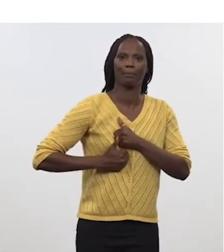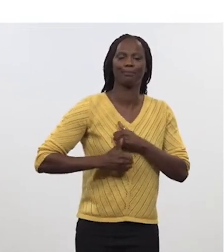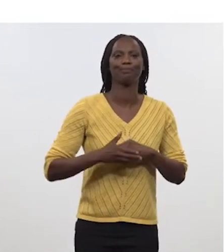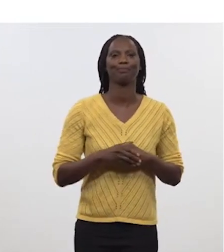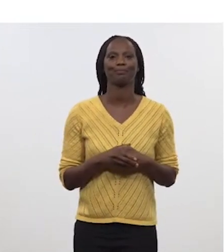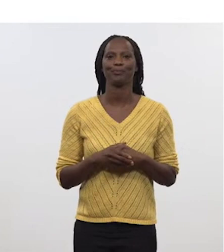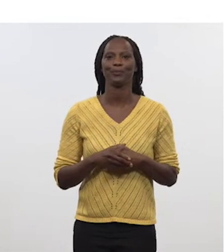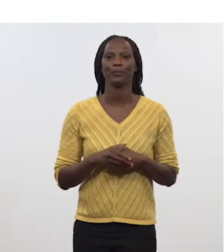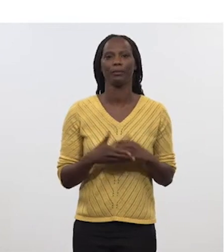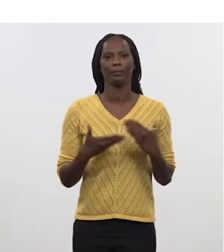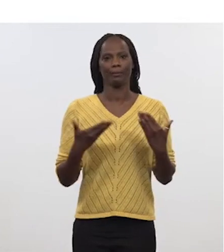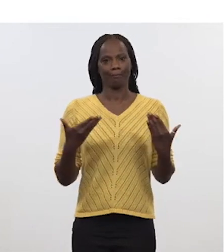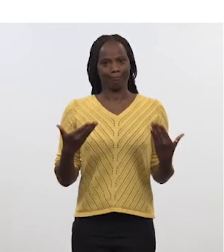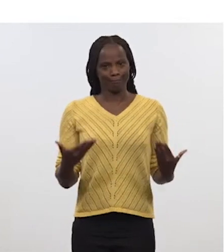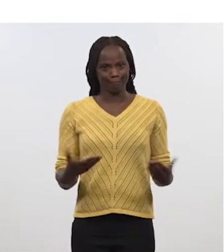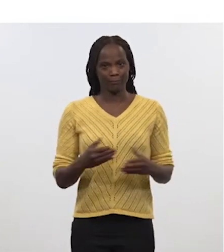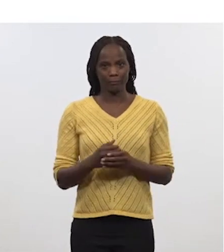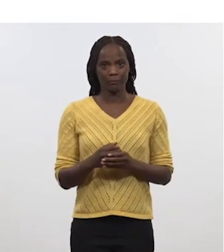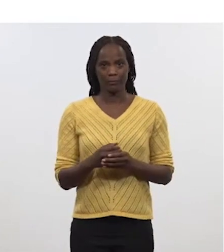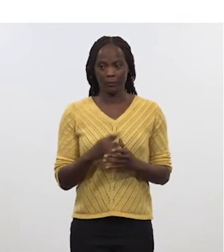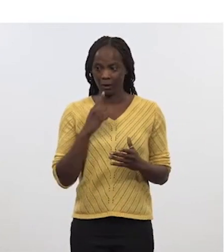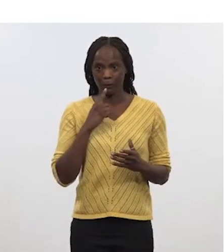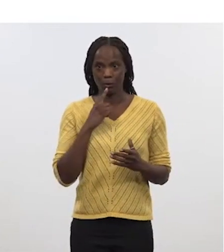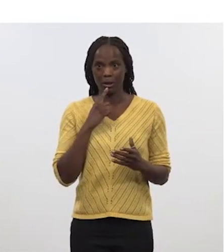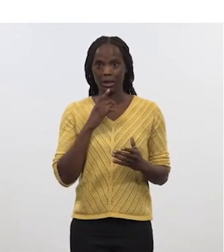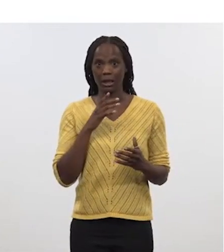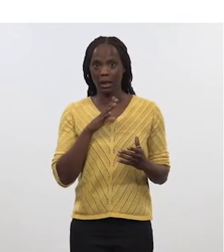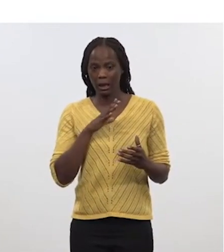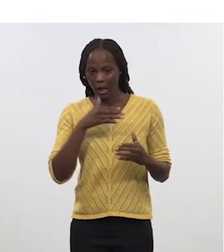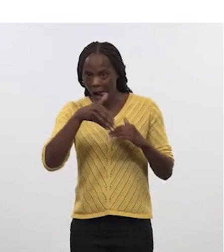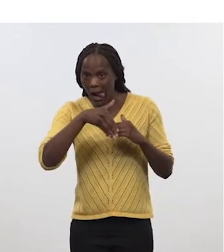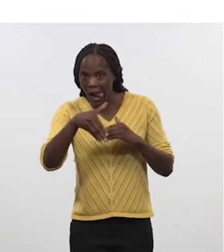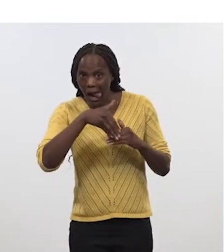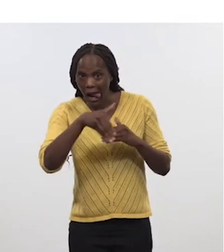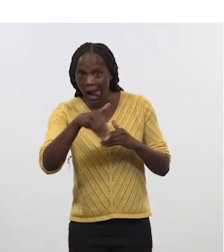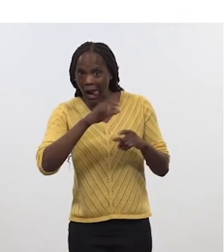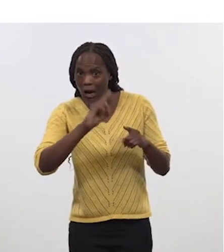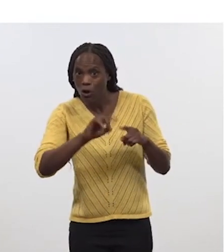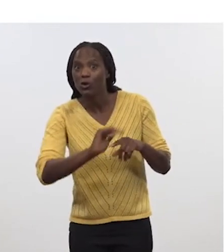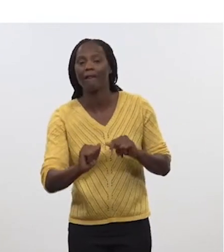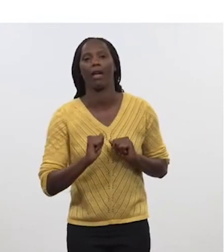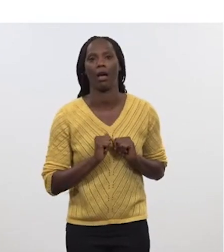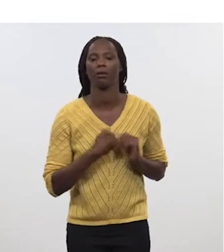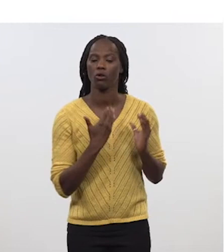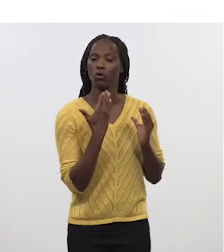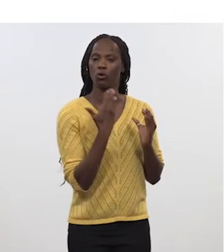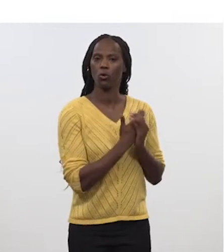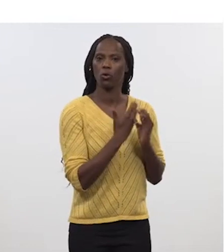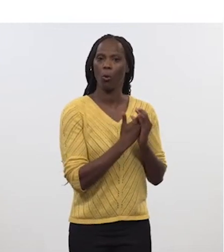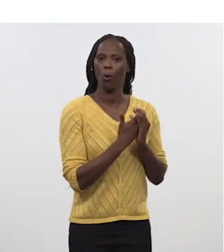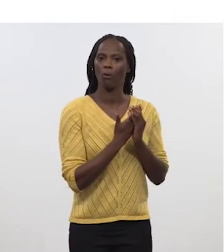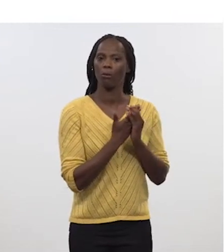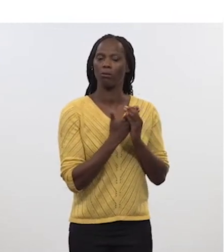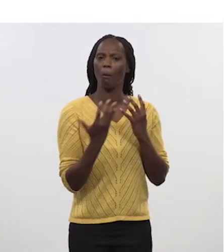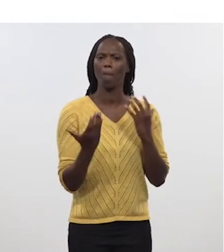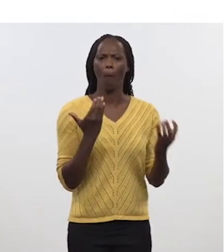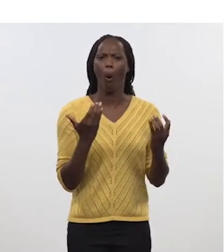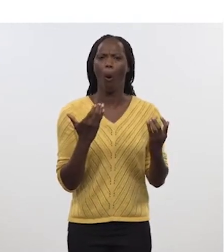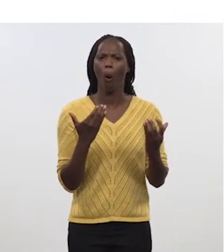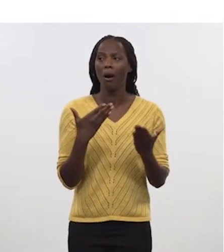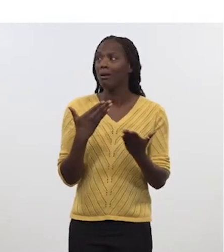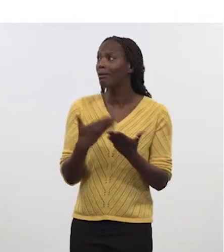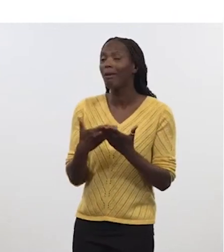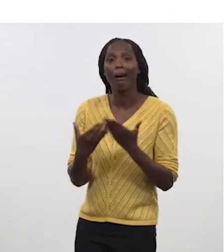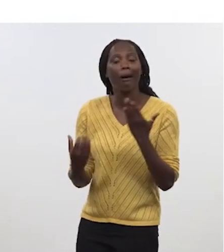ce nouveau char. Et donc, on voit bien qu'on a des grands attendus qui se dégagent. Et ce document montre à quel point, au fond, ce n'est pas un nouveau